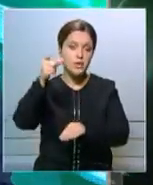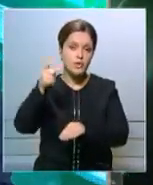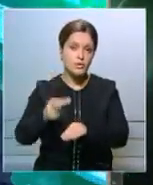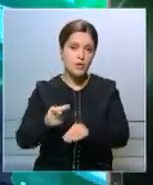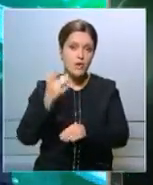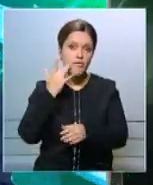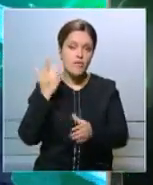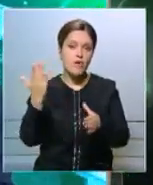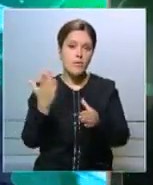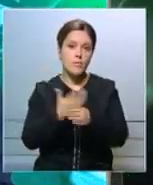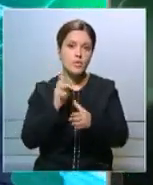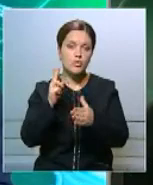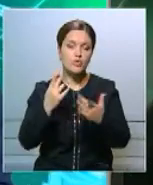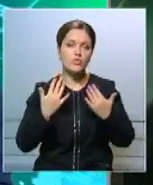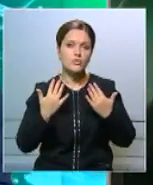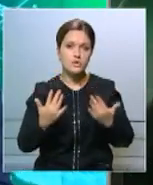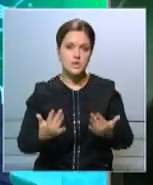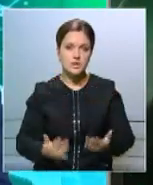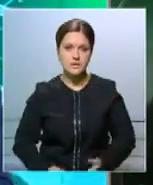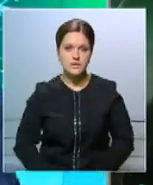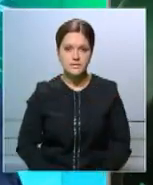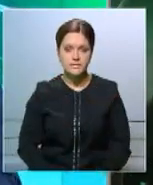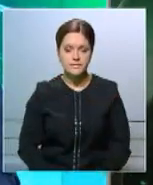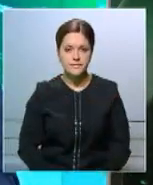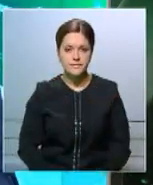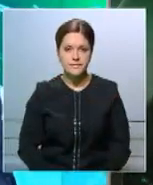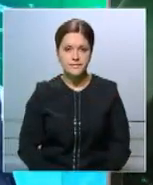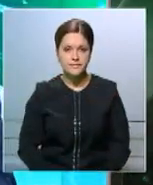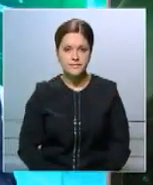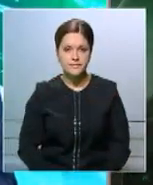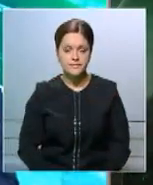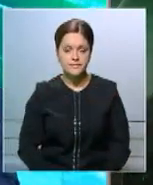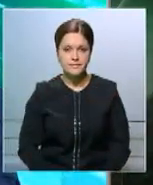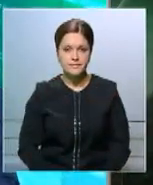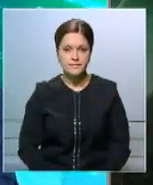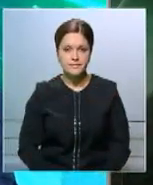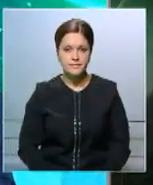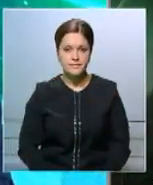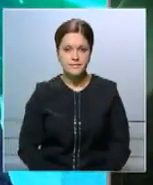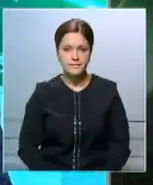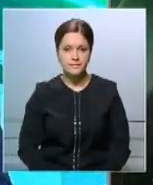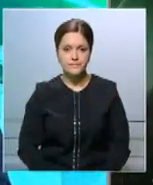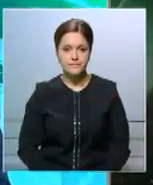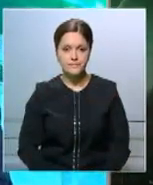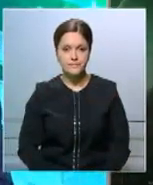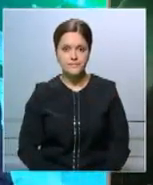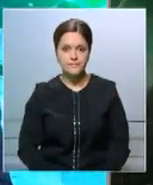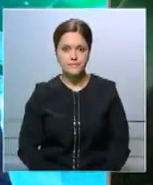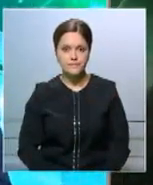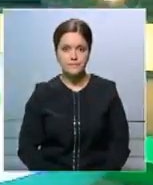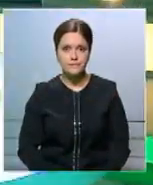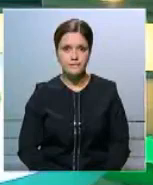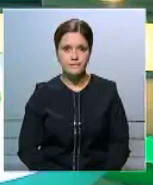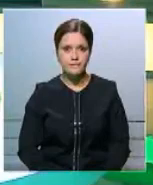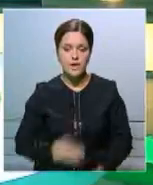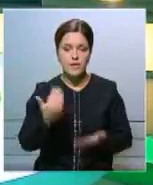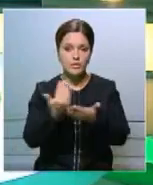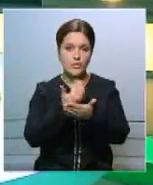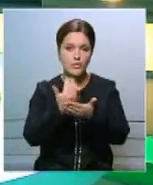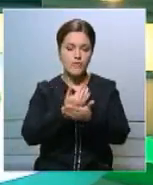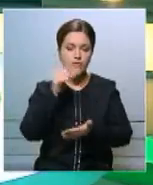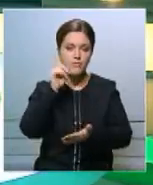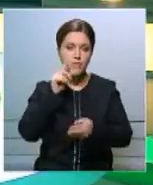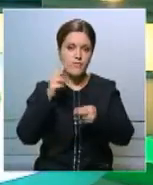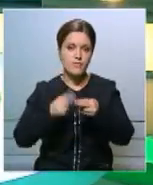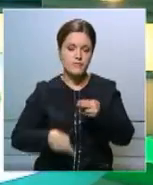помогают нуждающимся. Алмаз. Гаухар, спасибо. Напомню, это была моя коллега Гаухар Сырсимбаева. У нас на этом все.